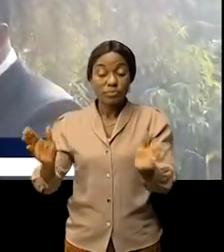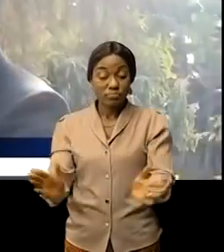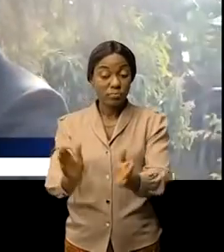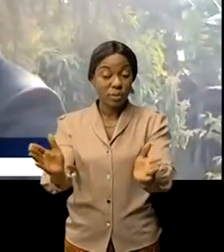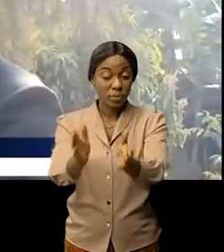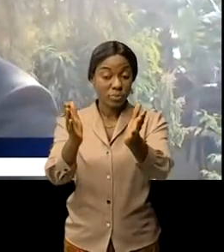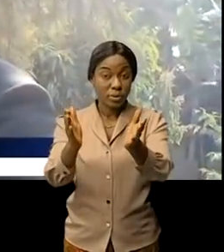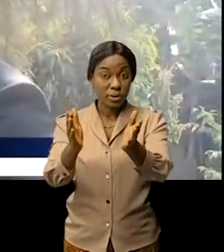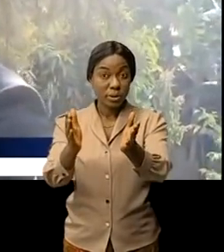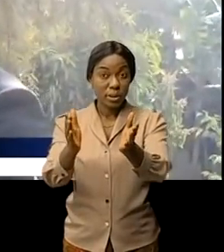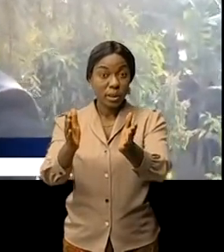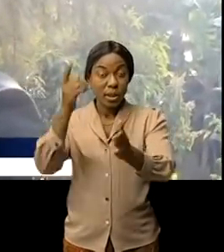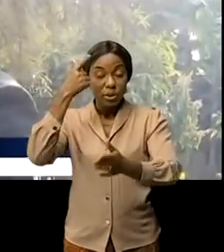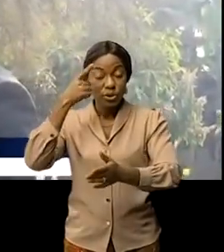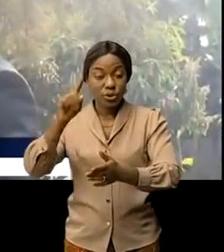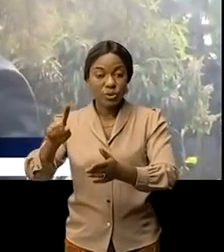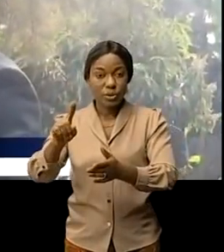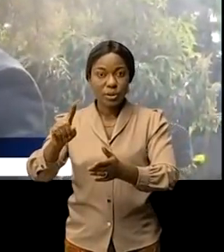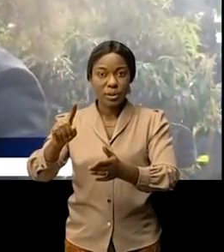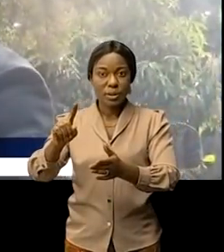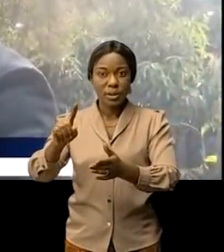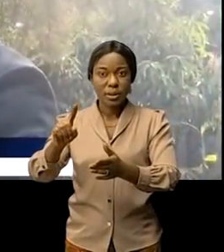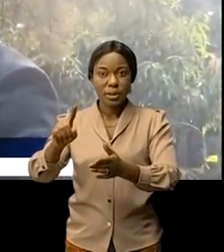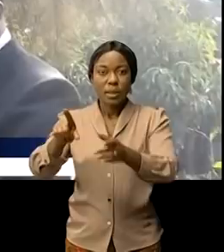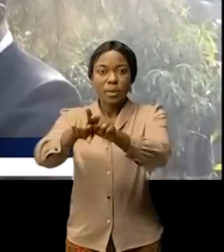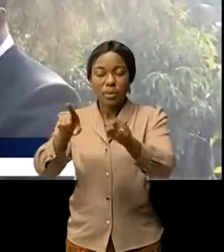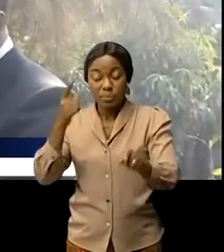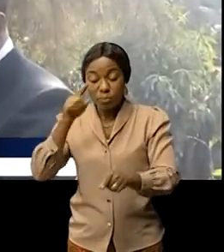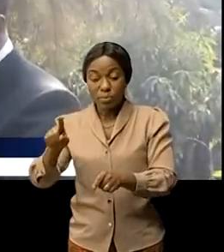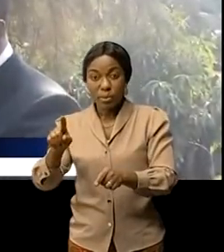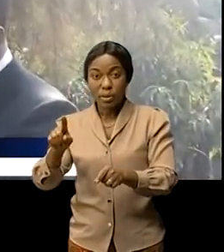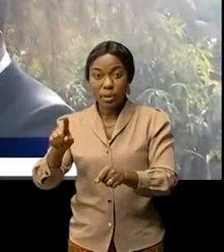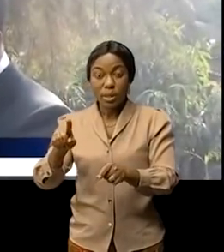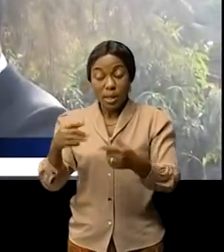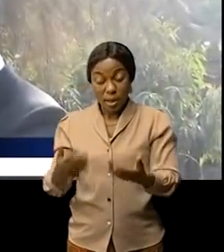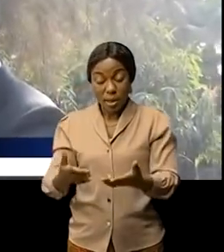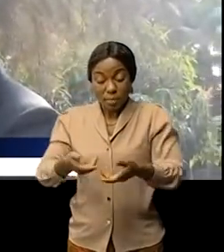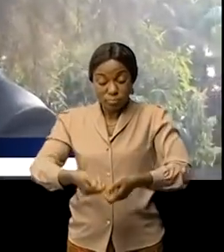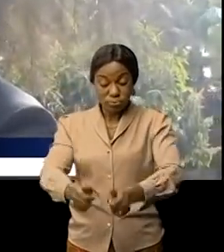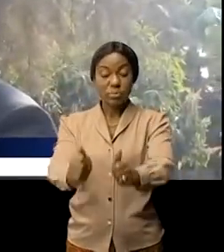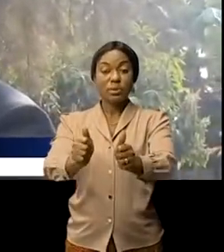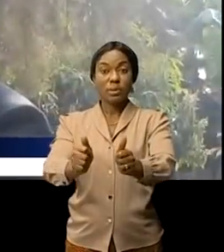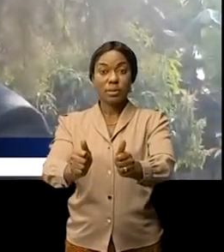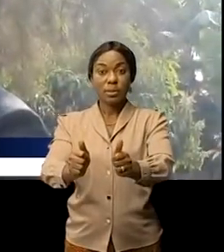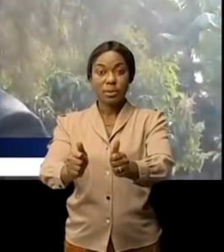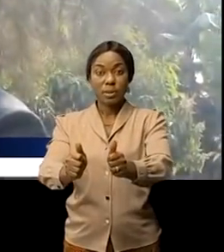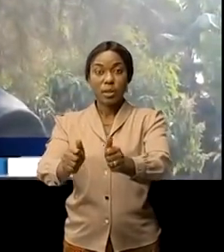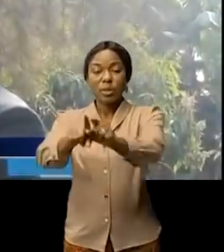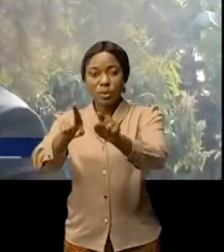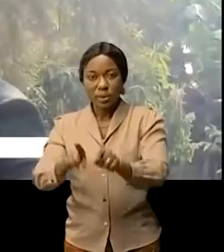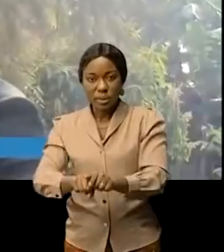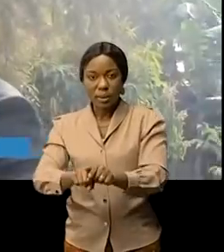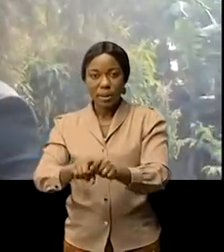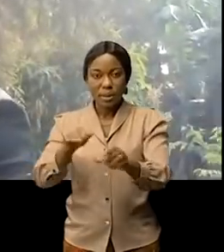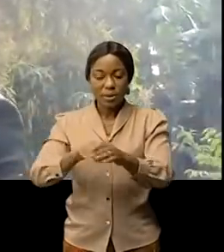à réaliser un fruitier travail individuel. Tout en souhaitant bonne chance aux uns et aux autres,